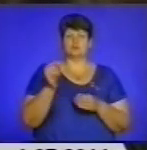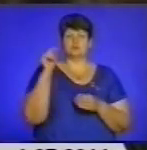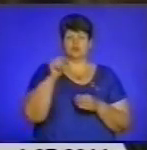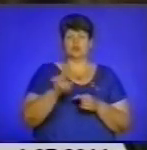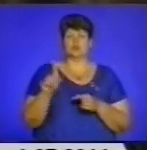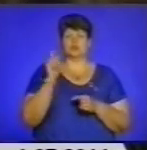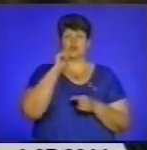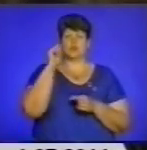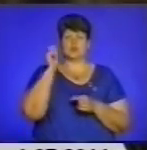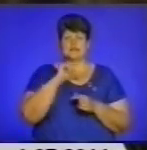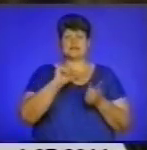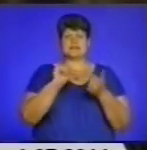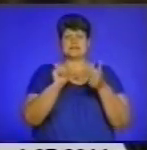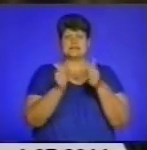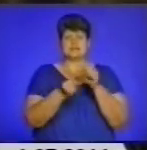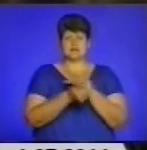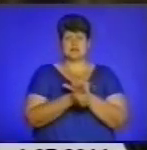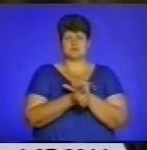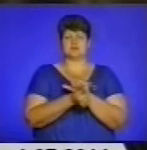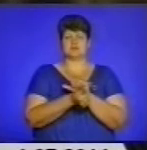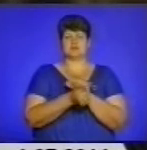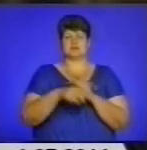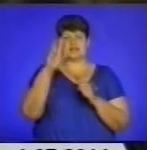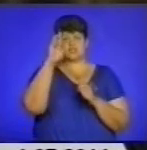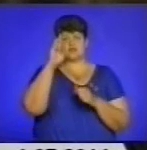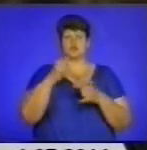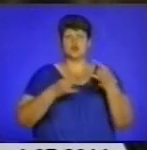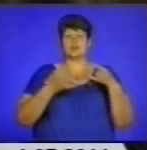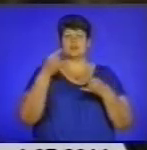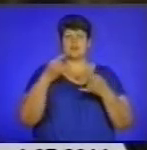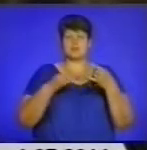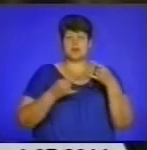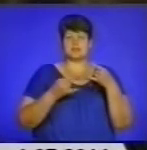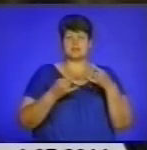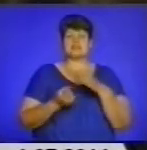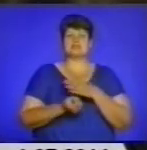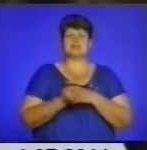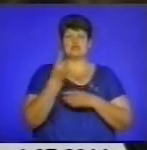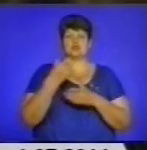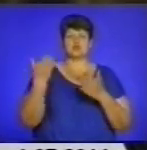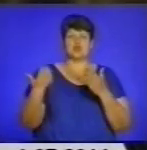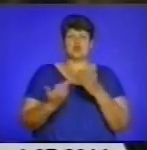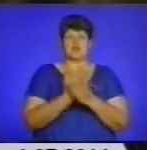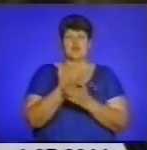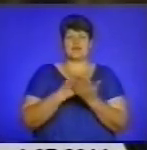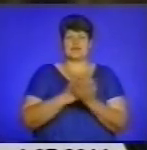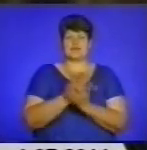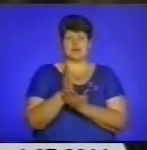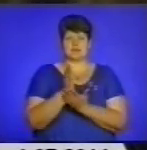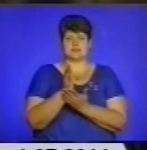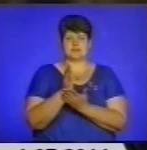Україні замість заскорузлої форми державного телебачення з'явилось нове, якісне